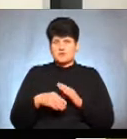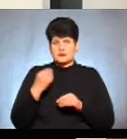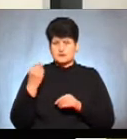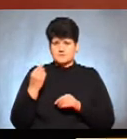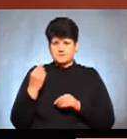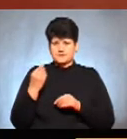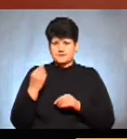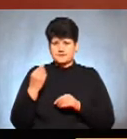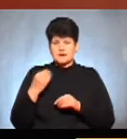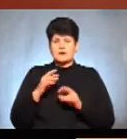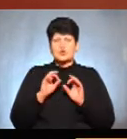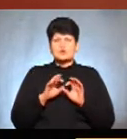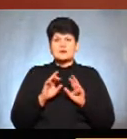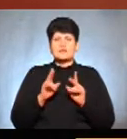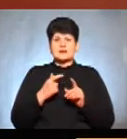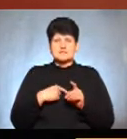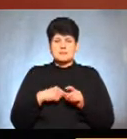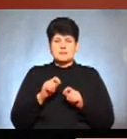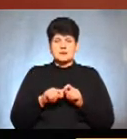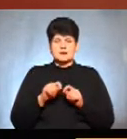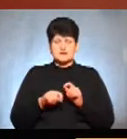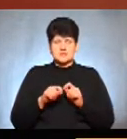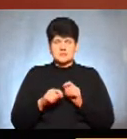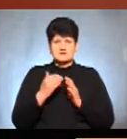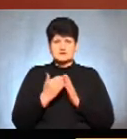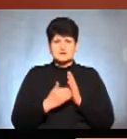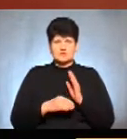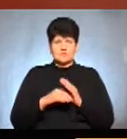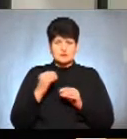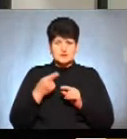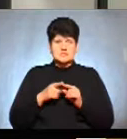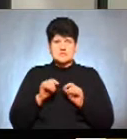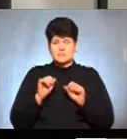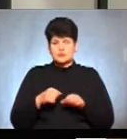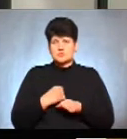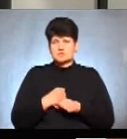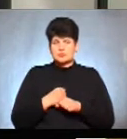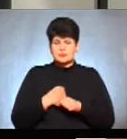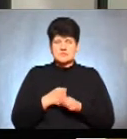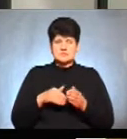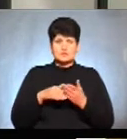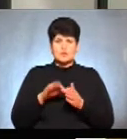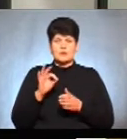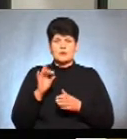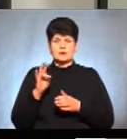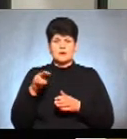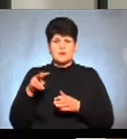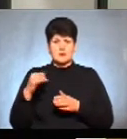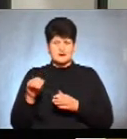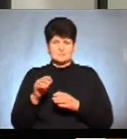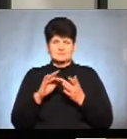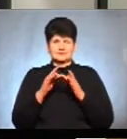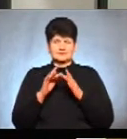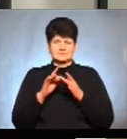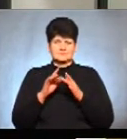'ясніть, будь ласка, ще як перевірити себе у списку виборців? Це можна зробити, перш за все, за допомогою онлайн-сервісу на сайті